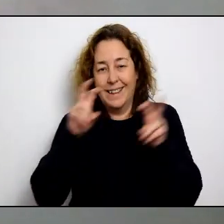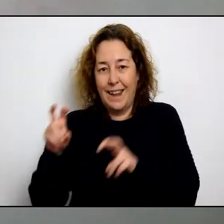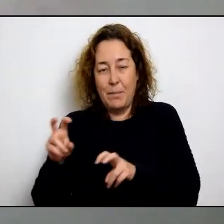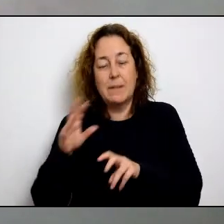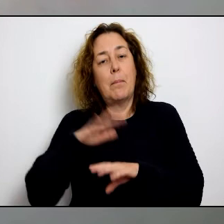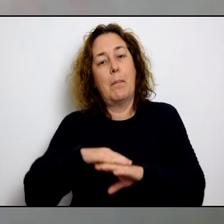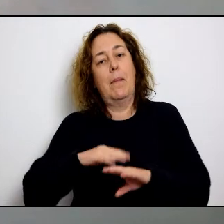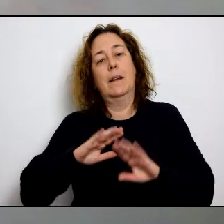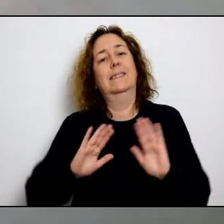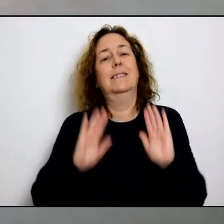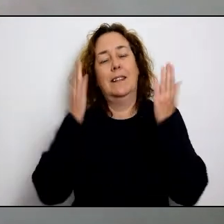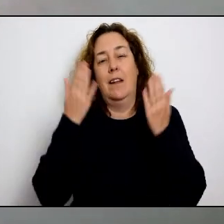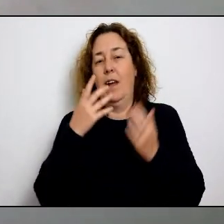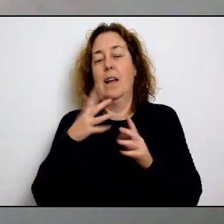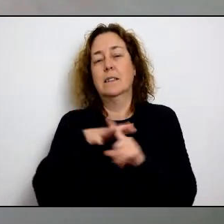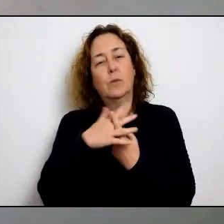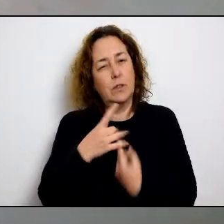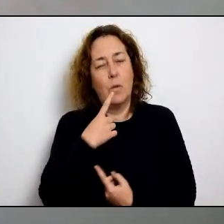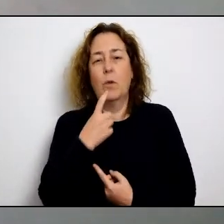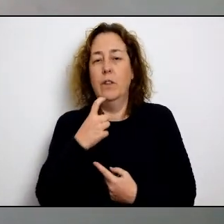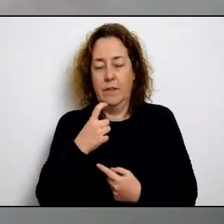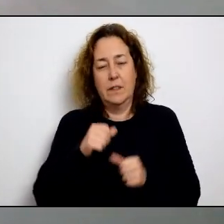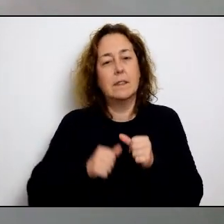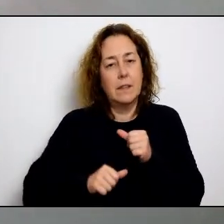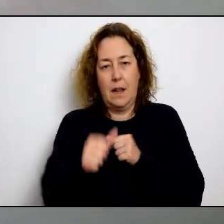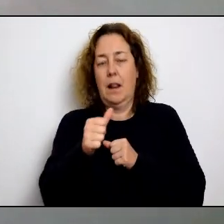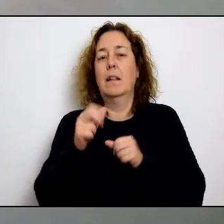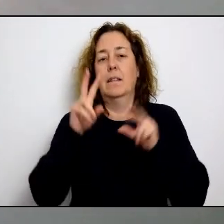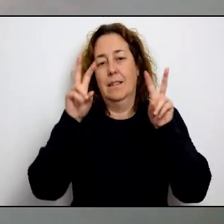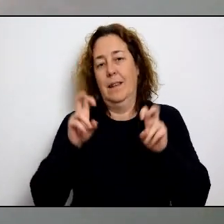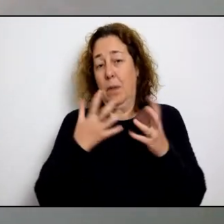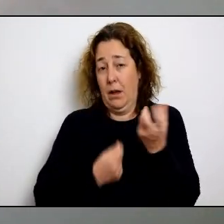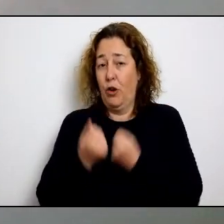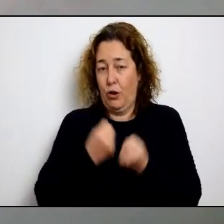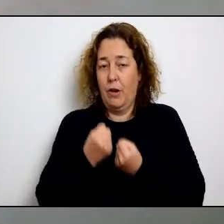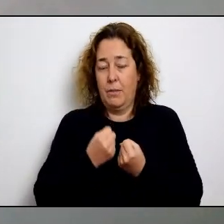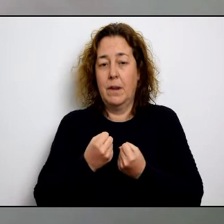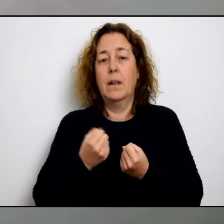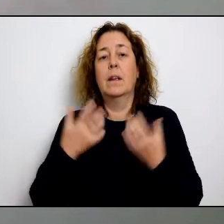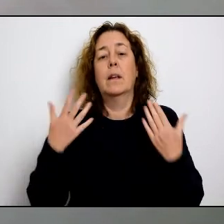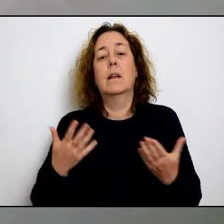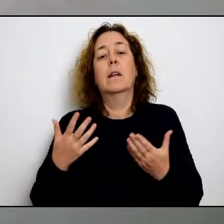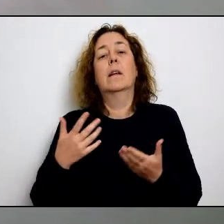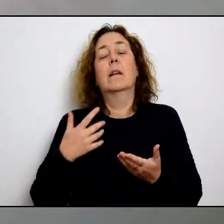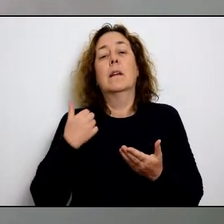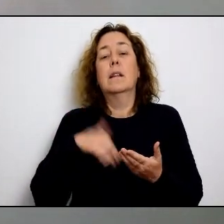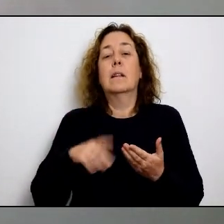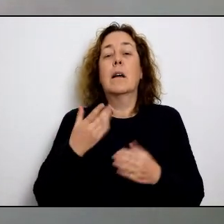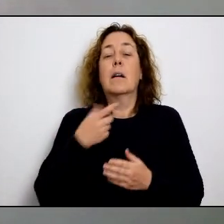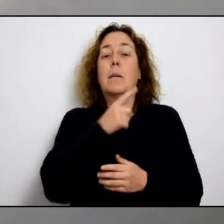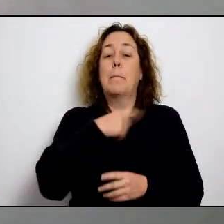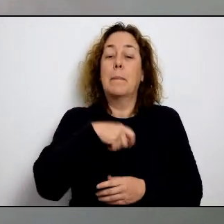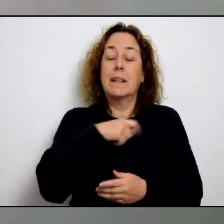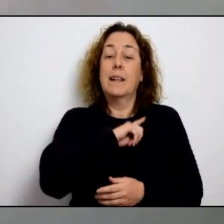de diferents administracions públiques de fons que vinguin de diferents orígens per tal de sortir d'una difícil situació que sens